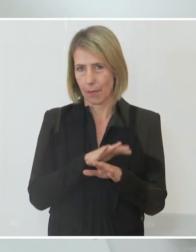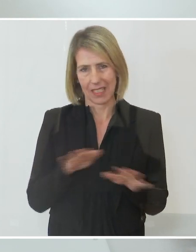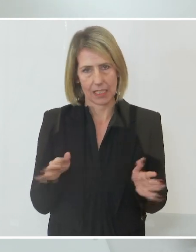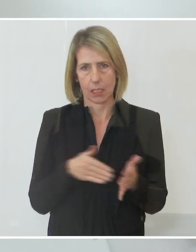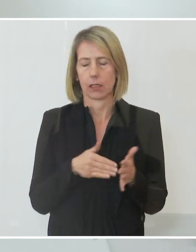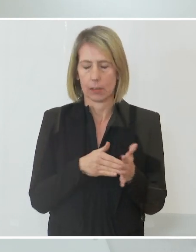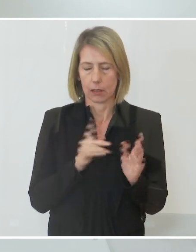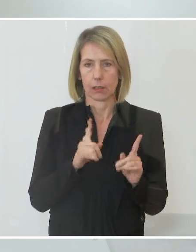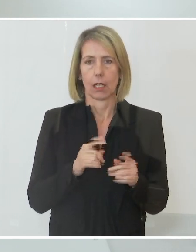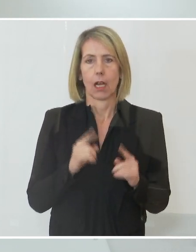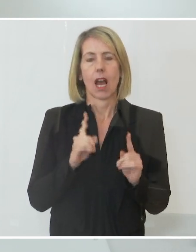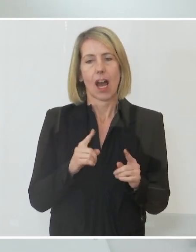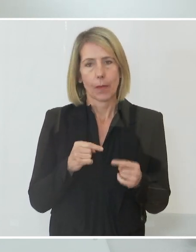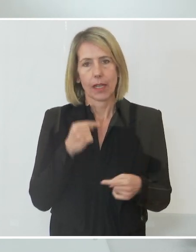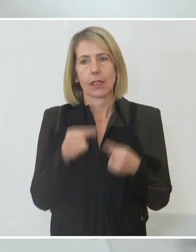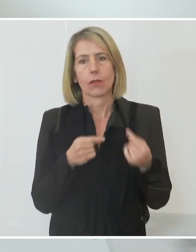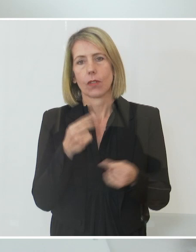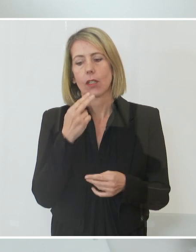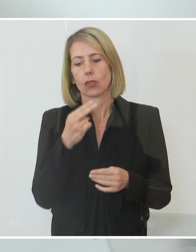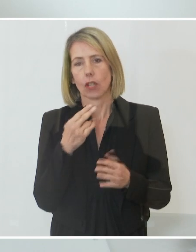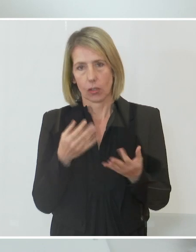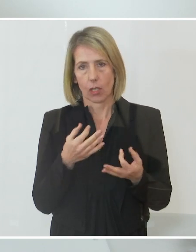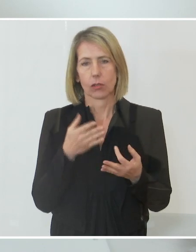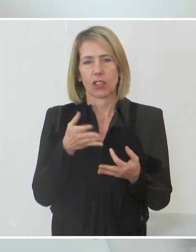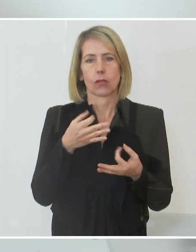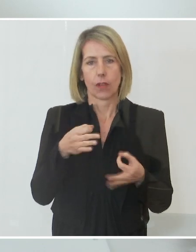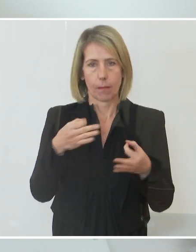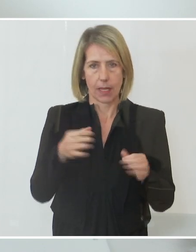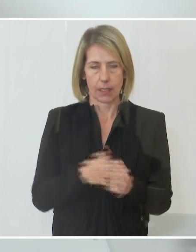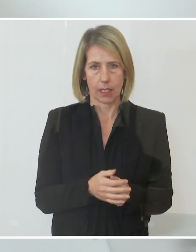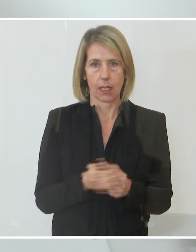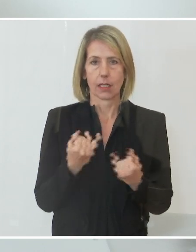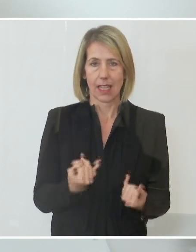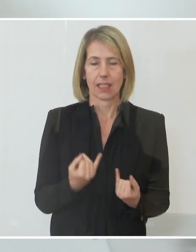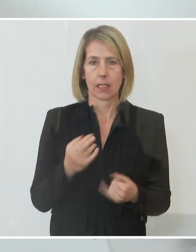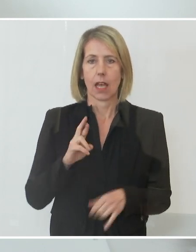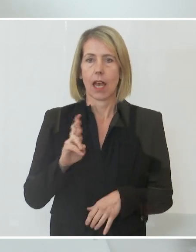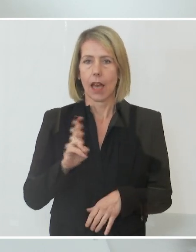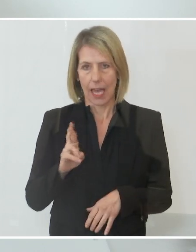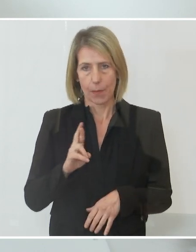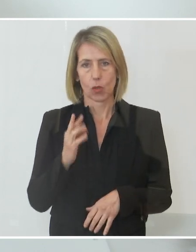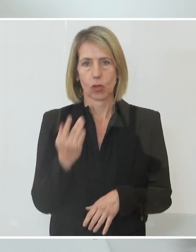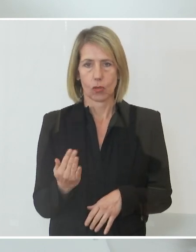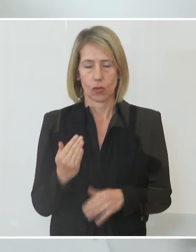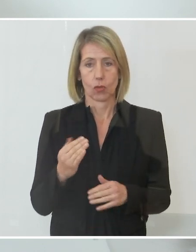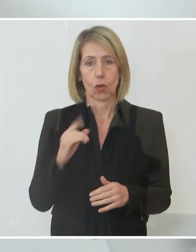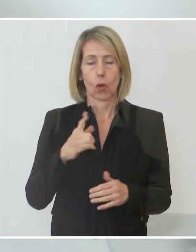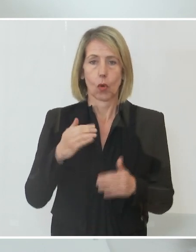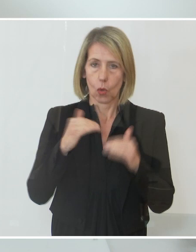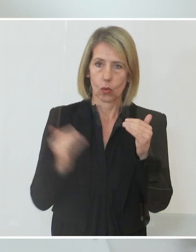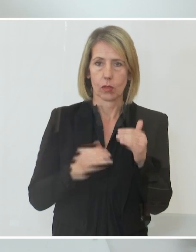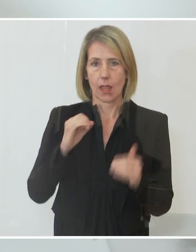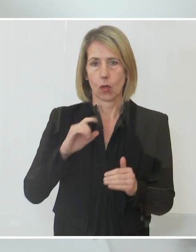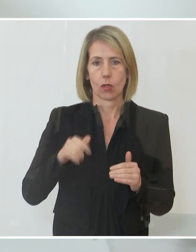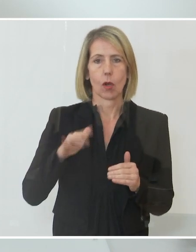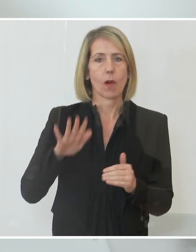der Trend zeigt nach unten. Wir haben jetzt eine Reproduktionszahl unter 0,85 und das lässt